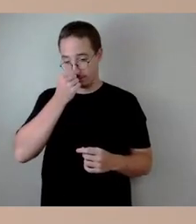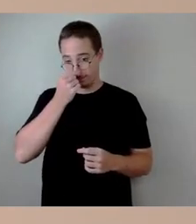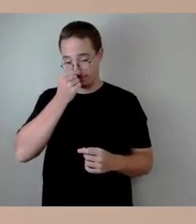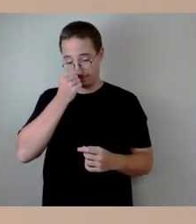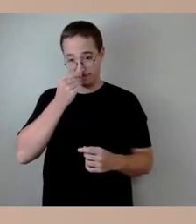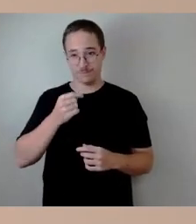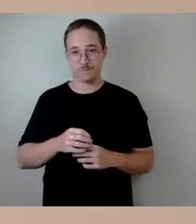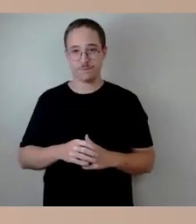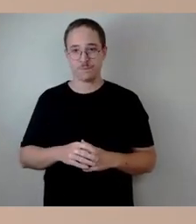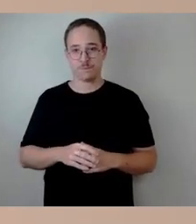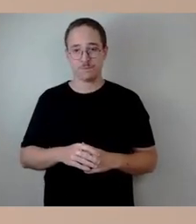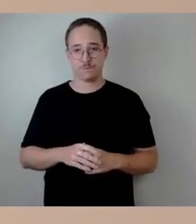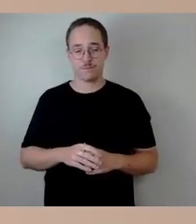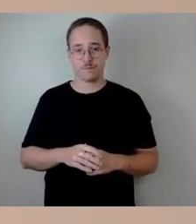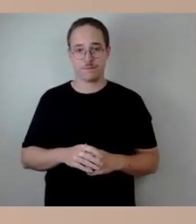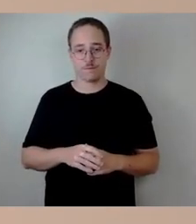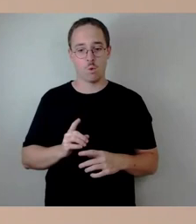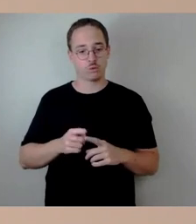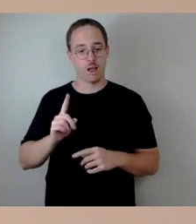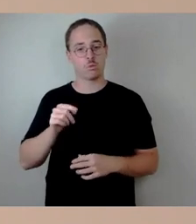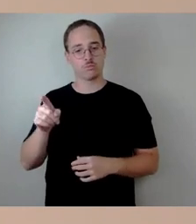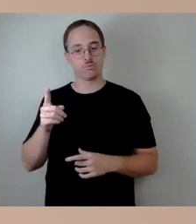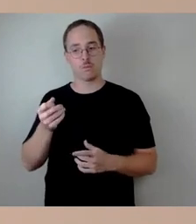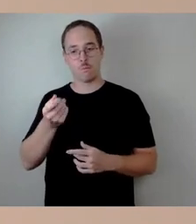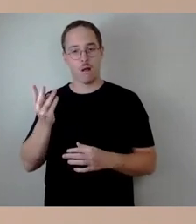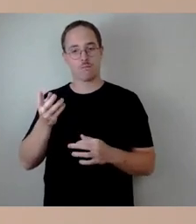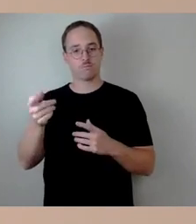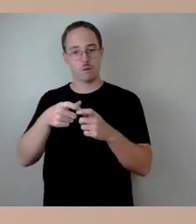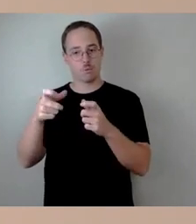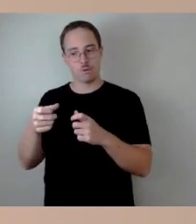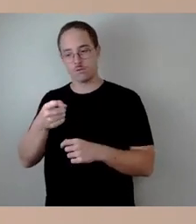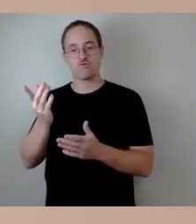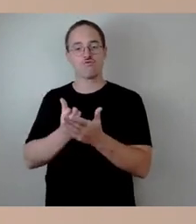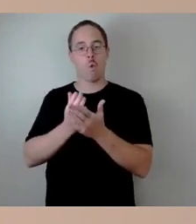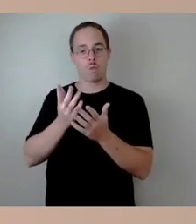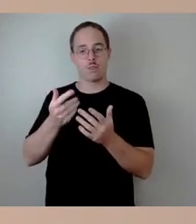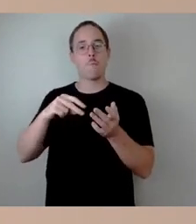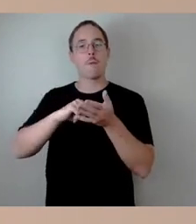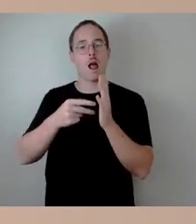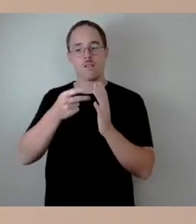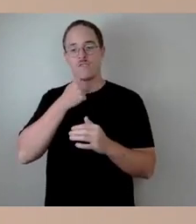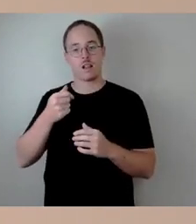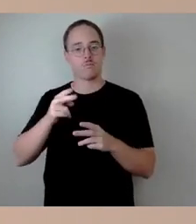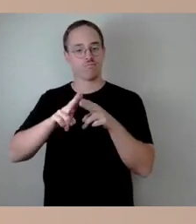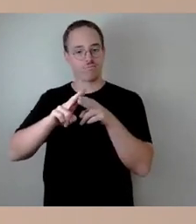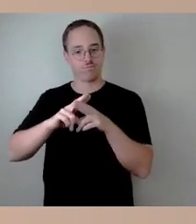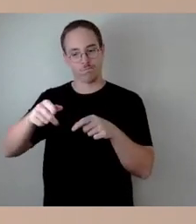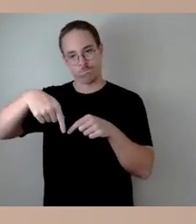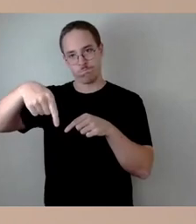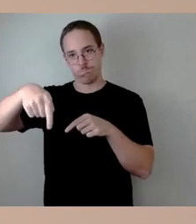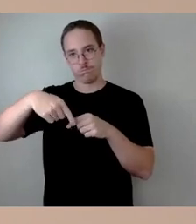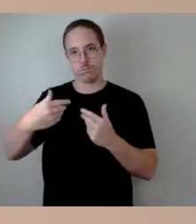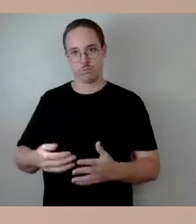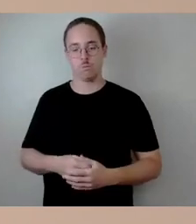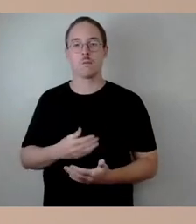mit Blick auf den nächsten Haushalt entsprechend eingeordnet ist. Das ist zum Beispiel die von Ihnen genannte Brücke